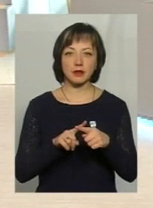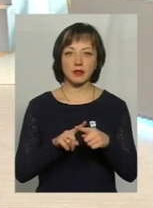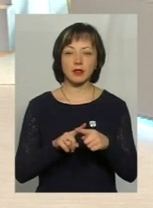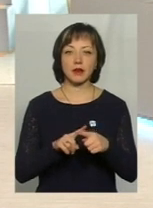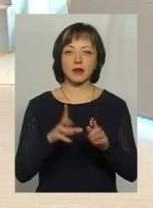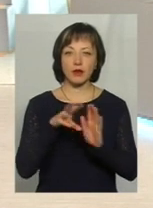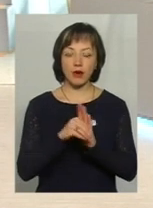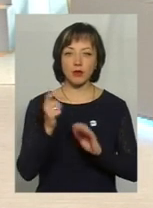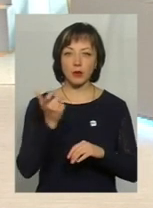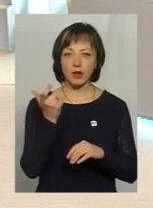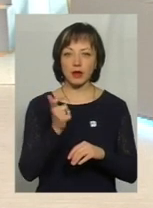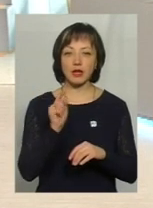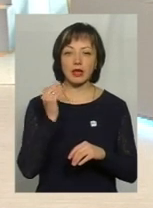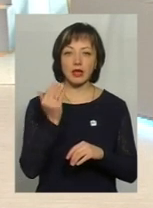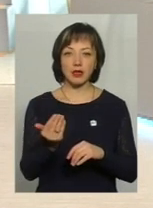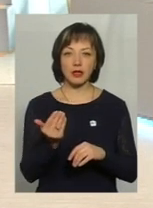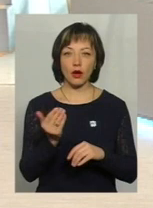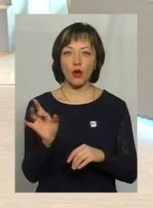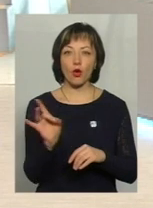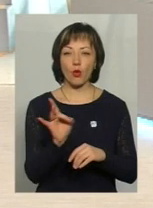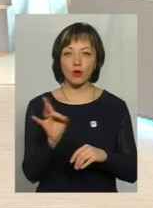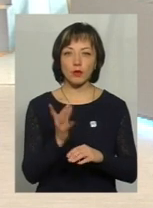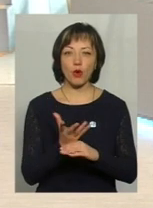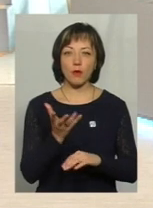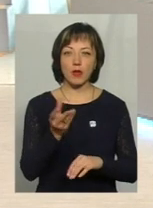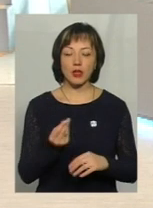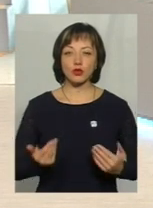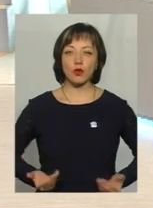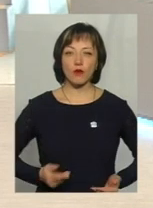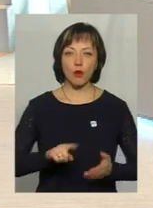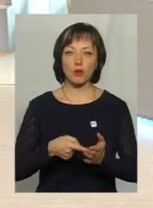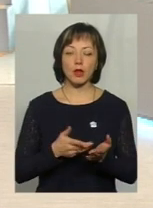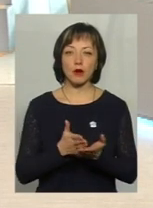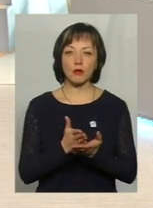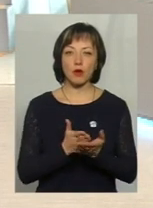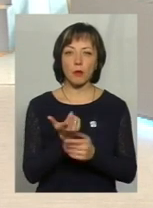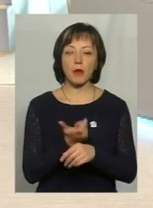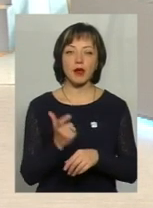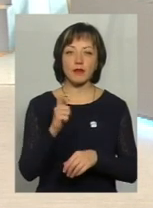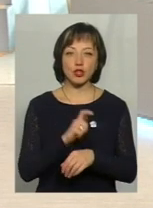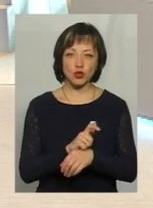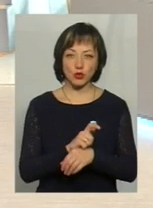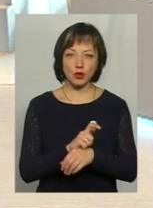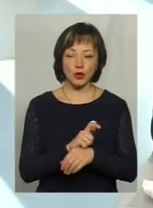положення, їхній розмір оплати за житлово-кумунальних послуг перевищує